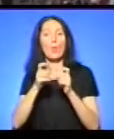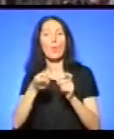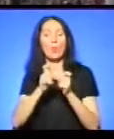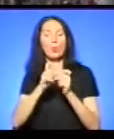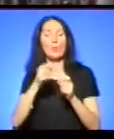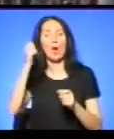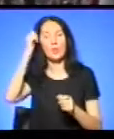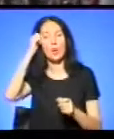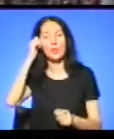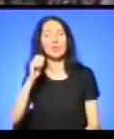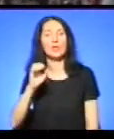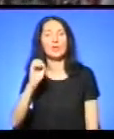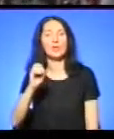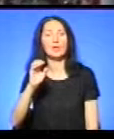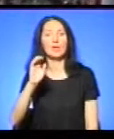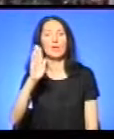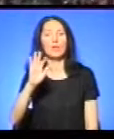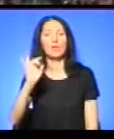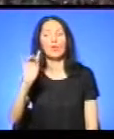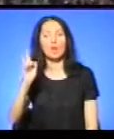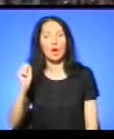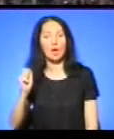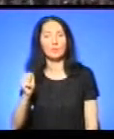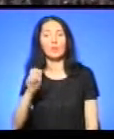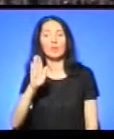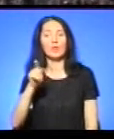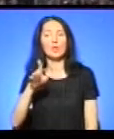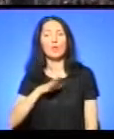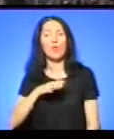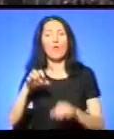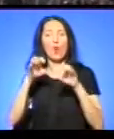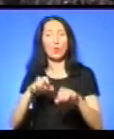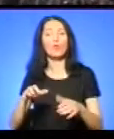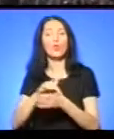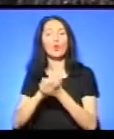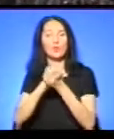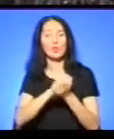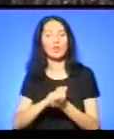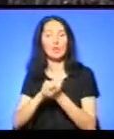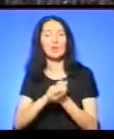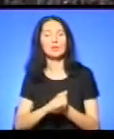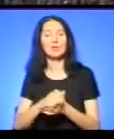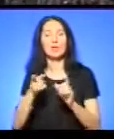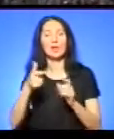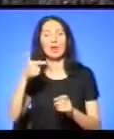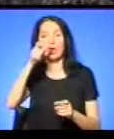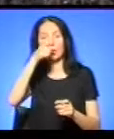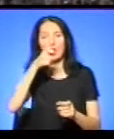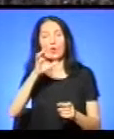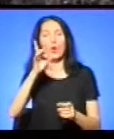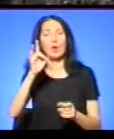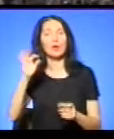Євген Володимирович був головою Федерації греко-римської боротьби міста. Він присвячений пам